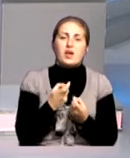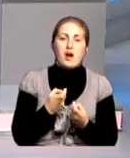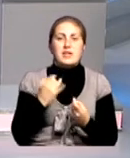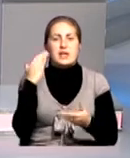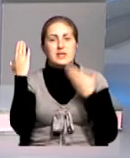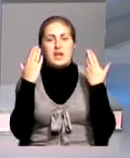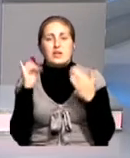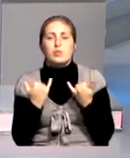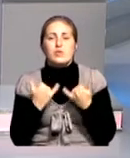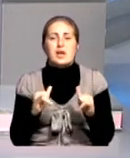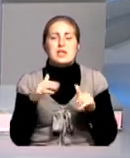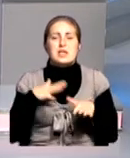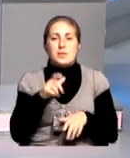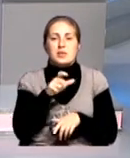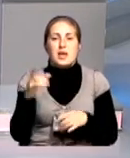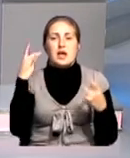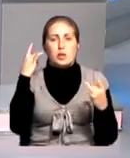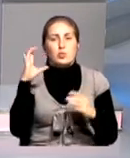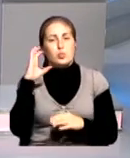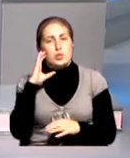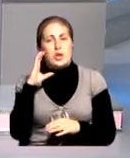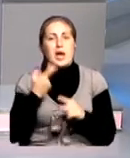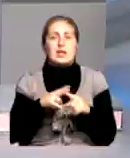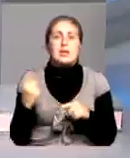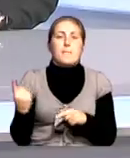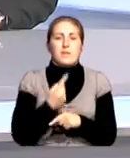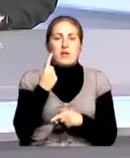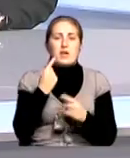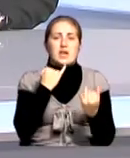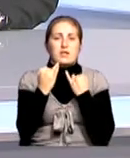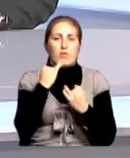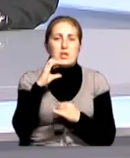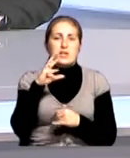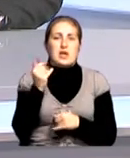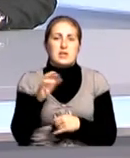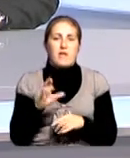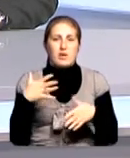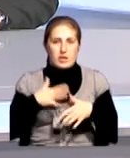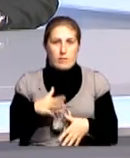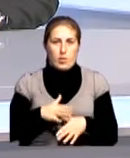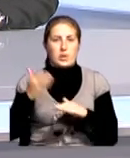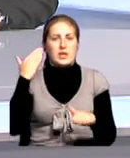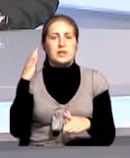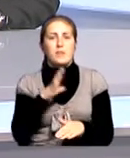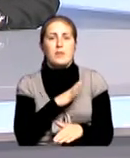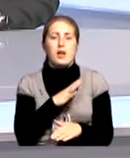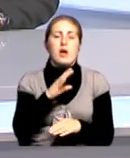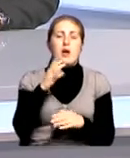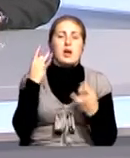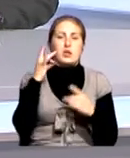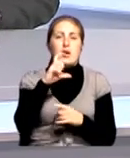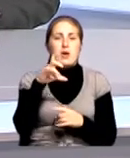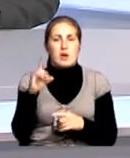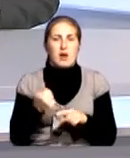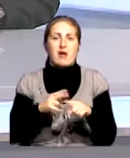удивлять крымских радиослушателей? Во-первых, это первая разговорная станция в Крыму, принципе. То есть когда-то была радиоэра украинская, но она